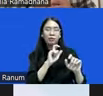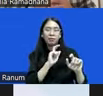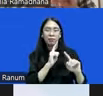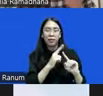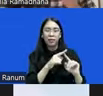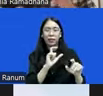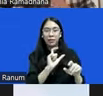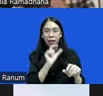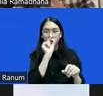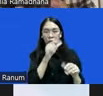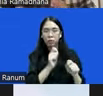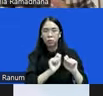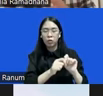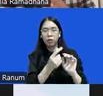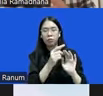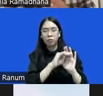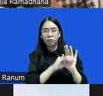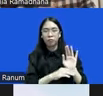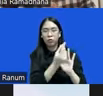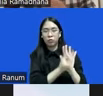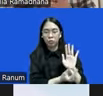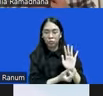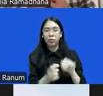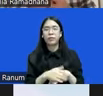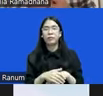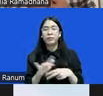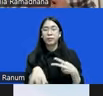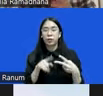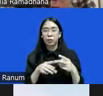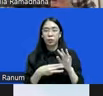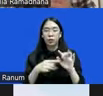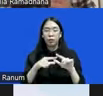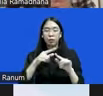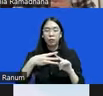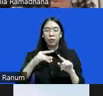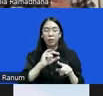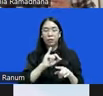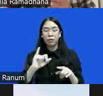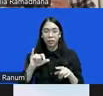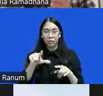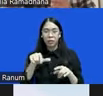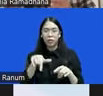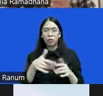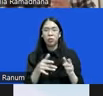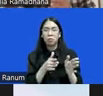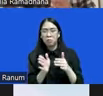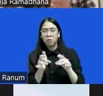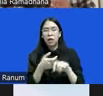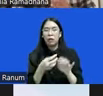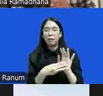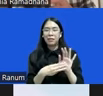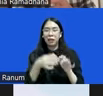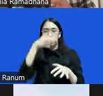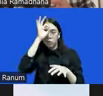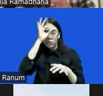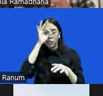-undangan. Kemudian yang kedua dalam konteks material, melenceng dari permasalahan kepolisian. Jadi undang-undang